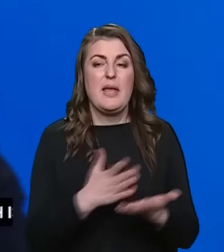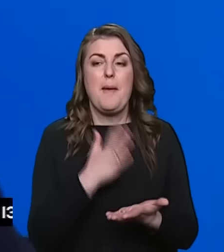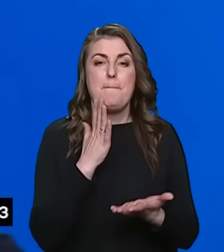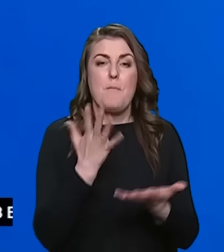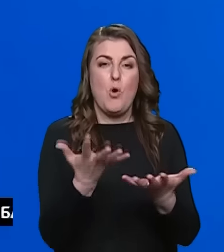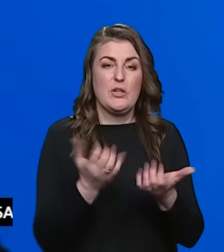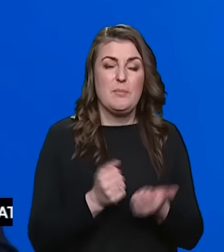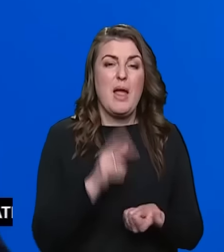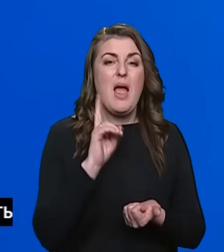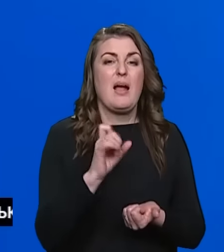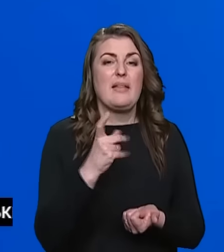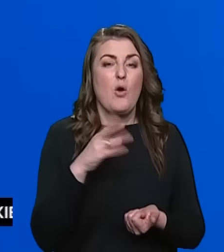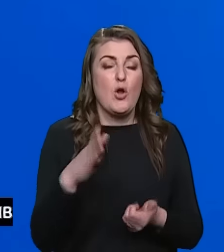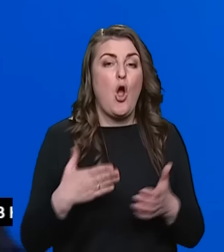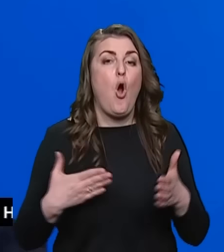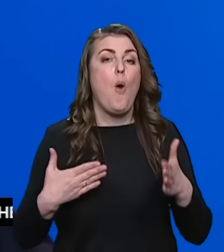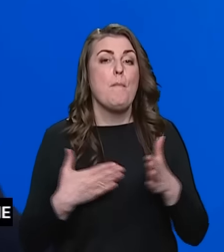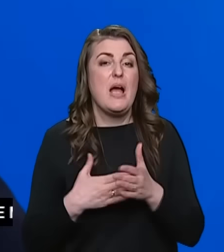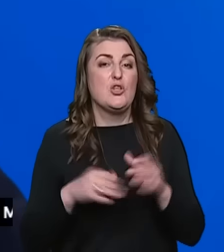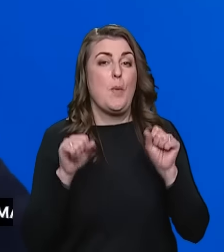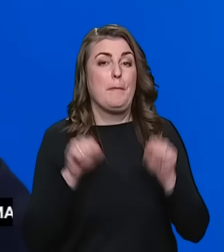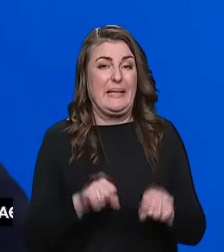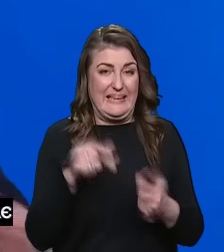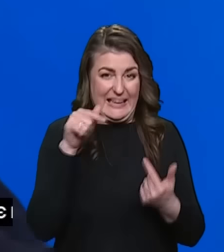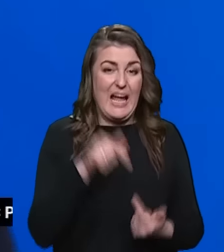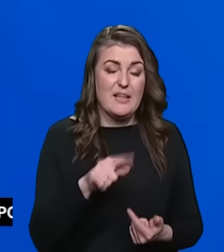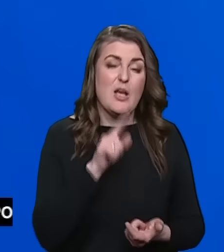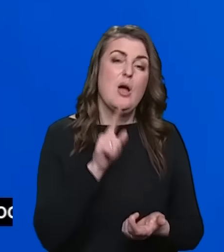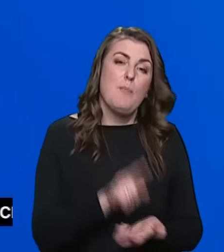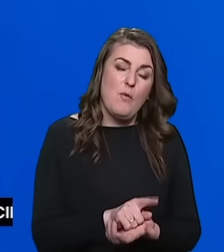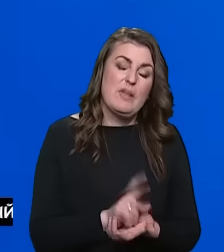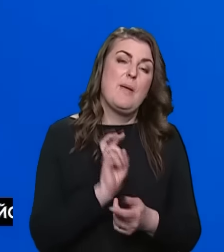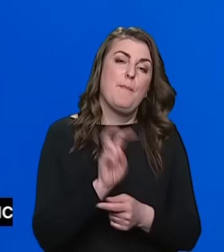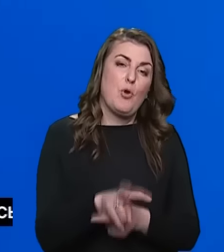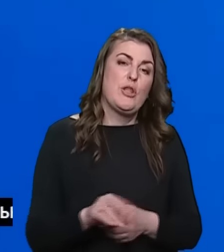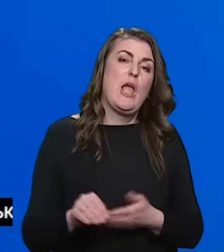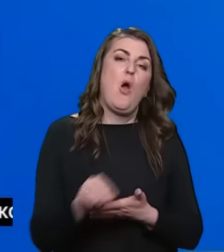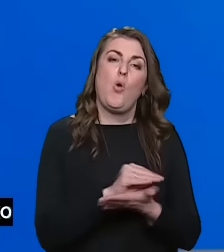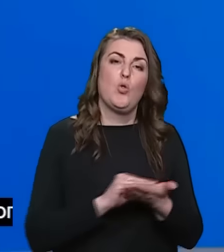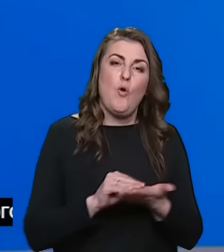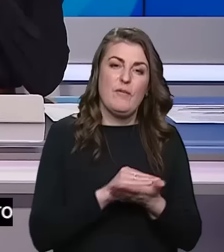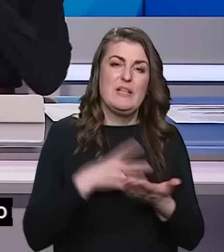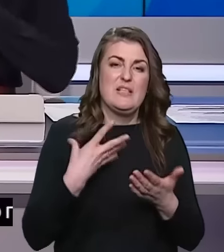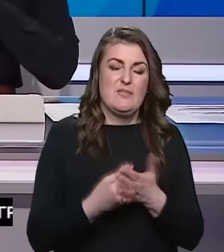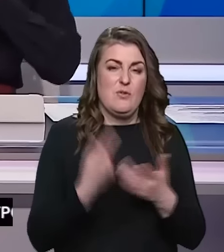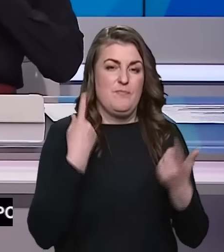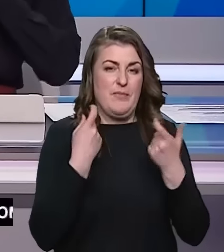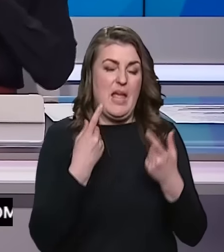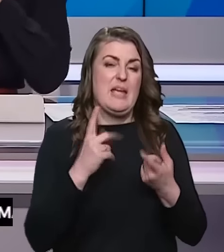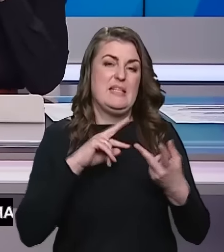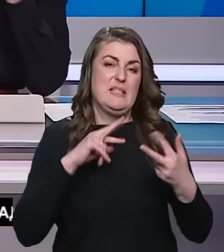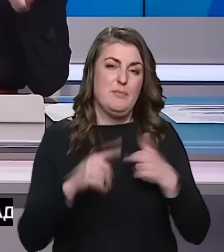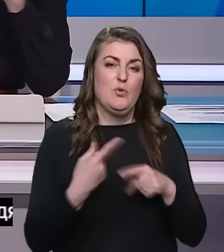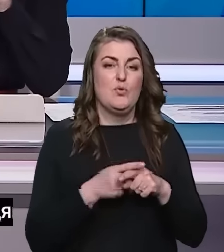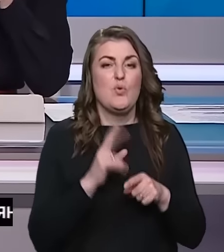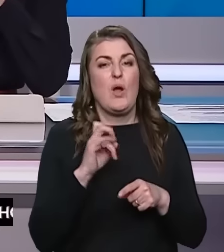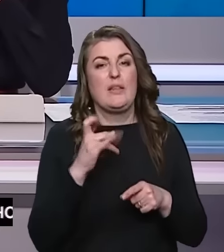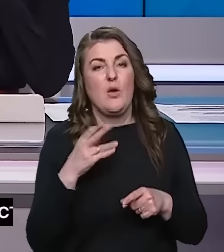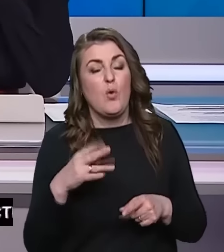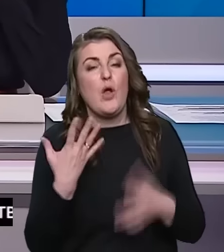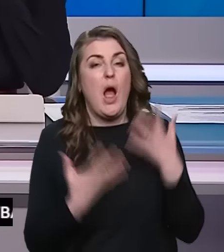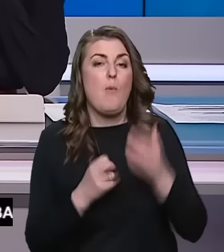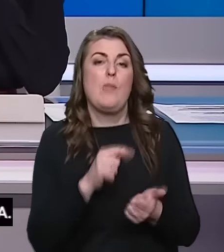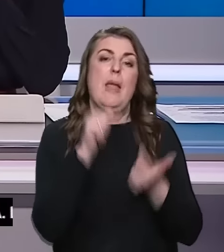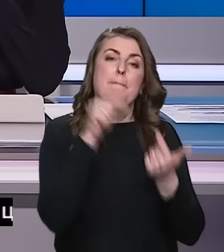отримали категорію обмежено придатних, повинні пройти і оновити свої дані і змінити цю категорію або на